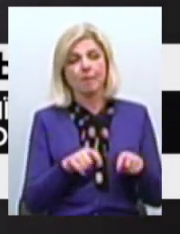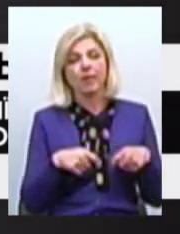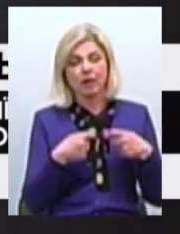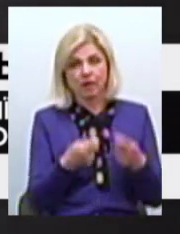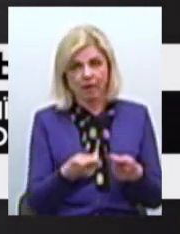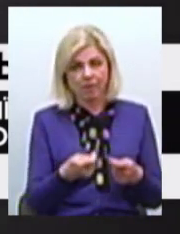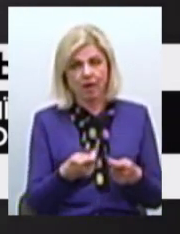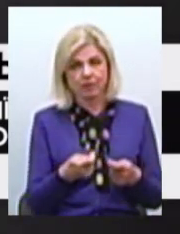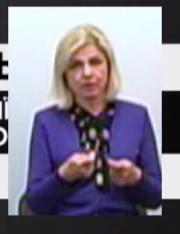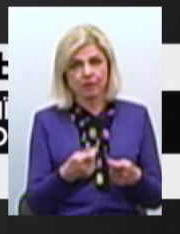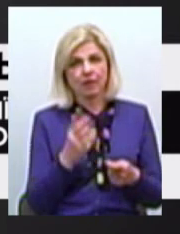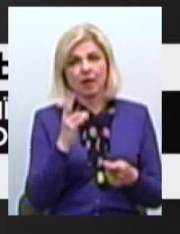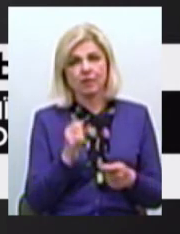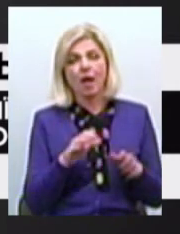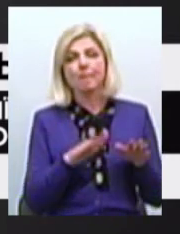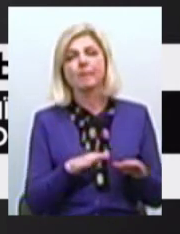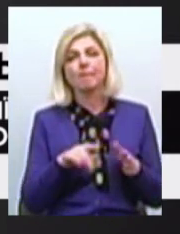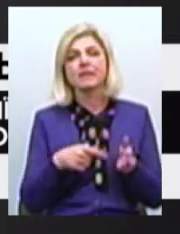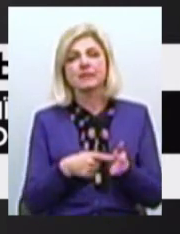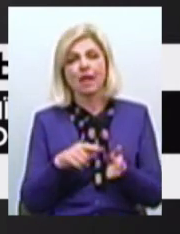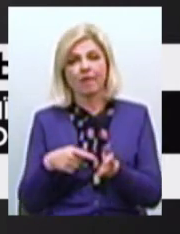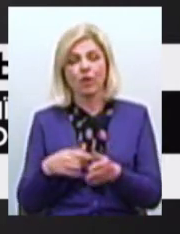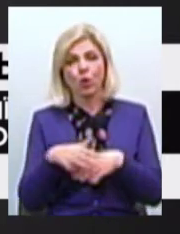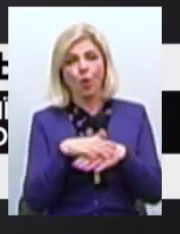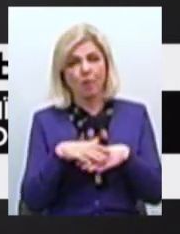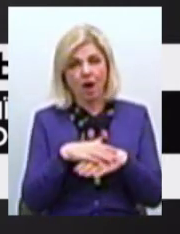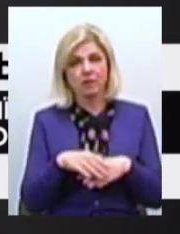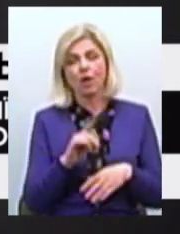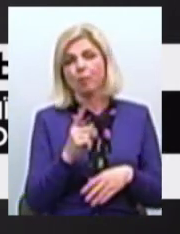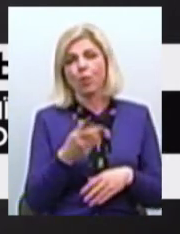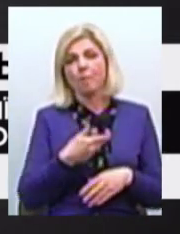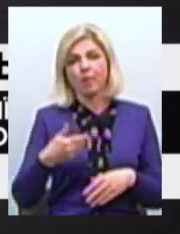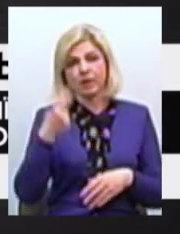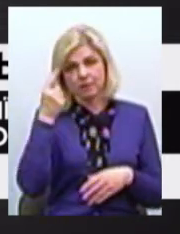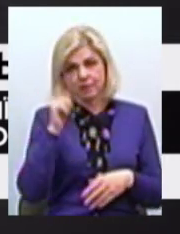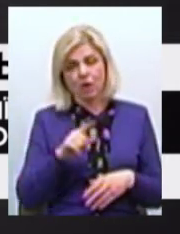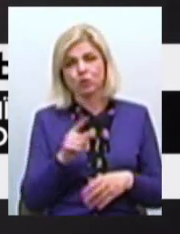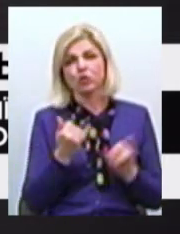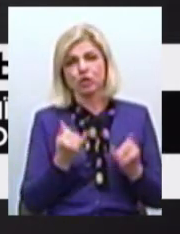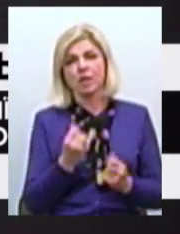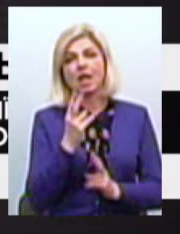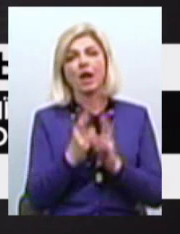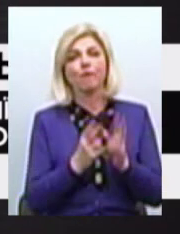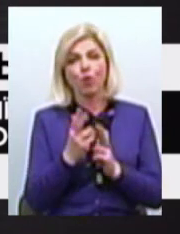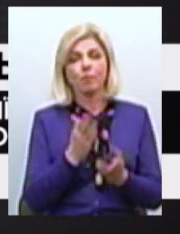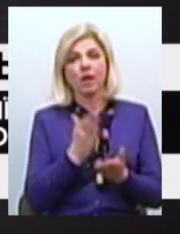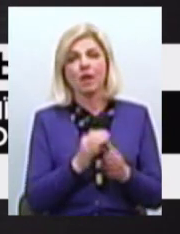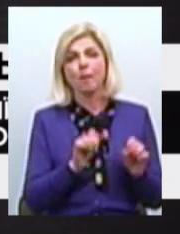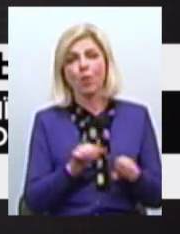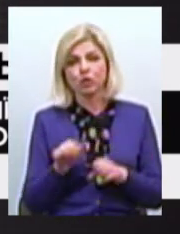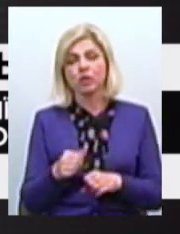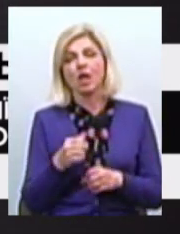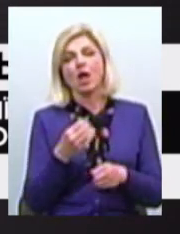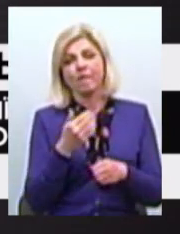На місцеві громади Тому що ми знаємо Що зараз йде адміністративна реформа Є важливість У громад